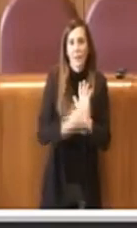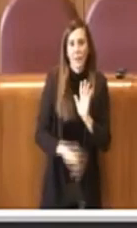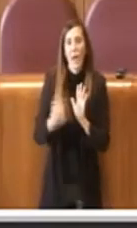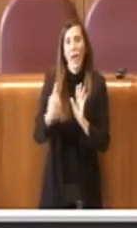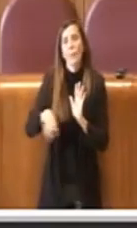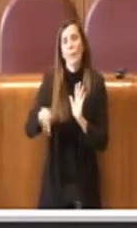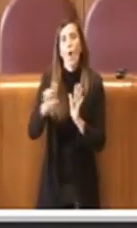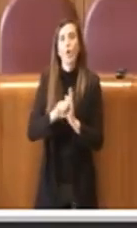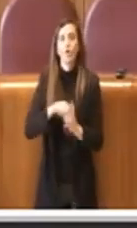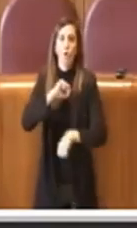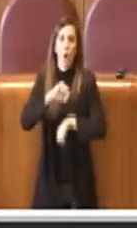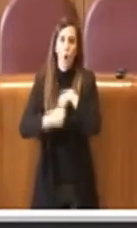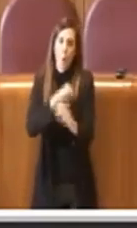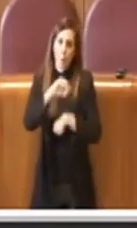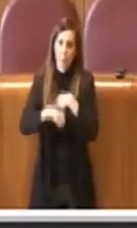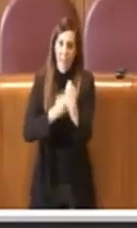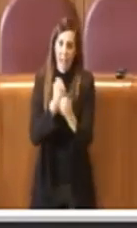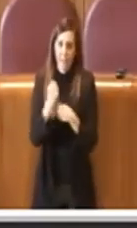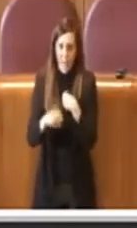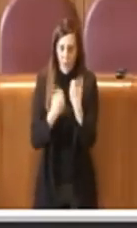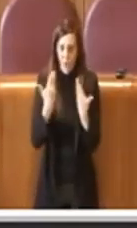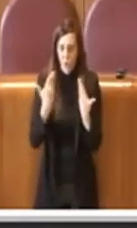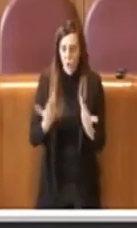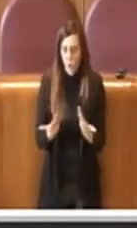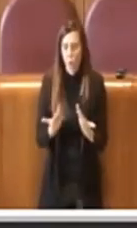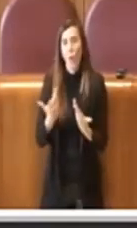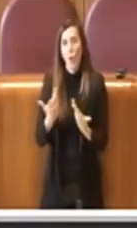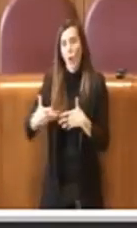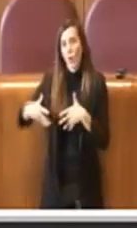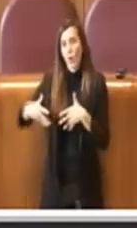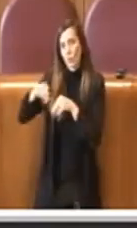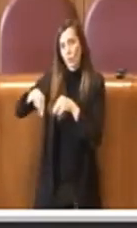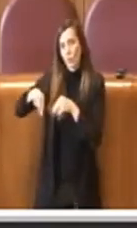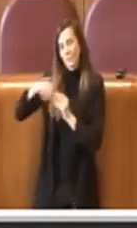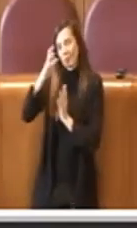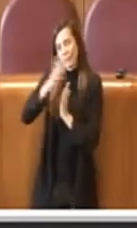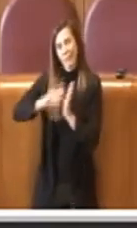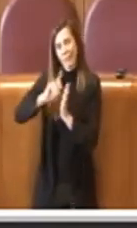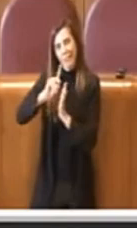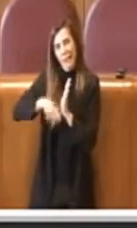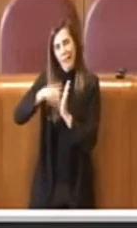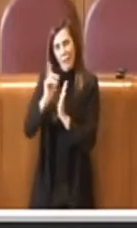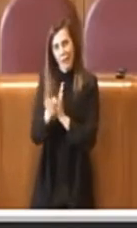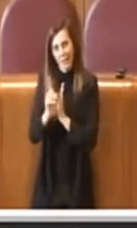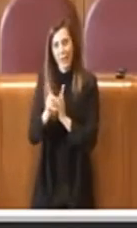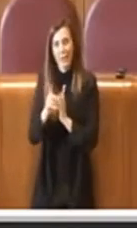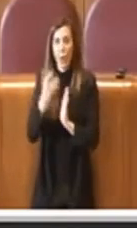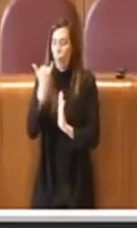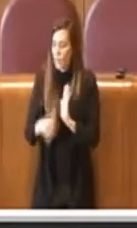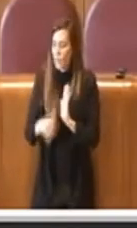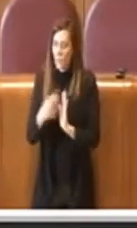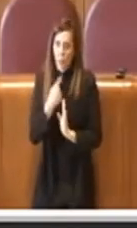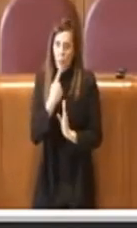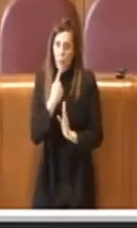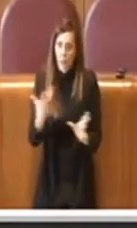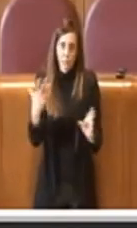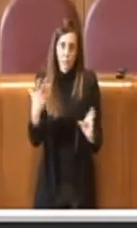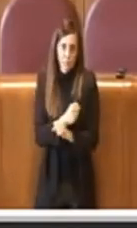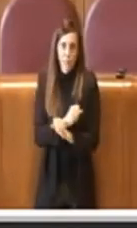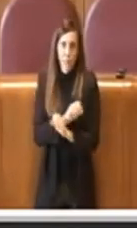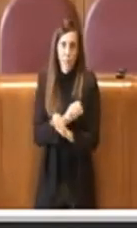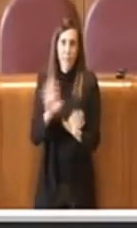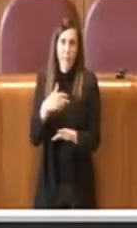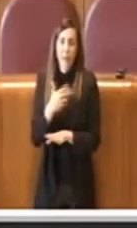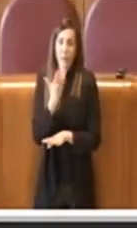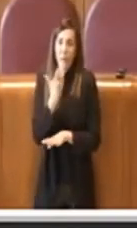di comportamento che la delibera di giunta. Ultima cosa e concludo veramente, ci tenevo a dire